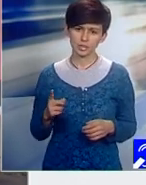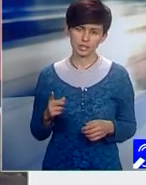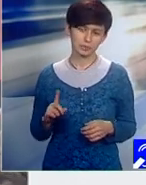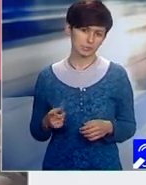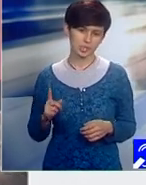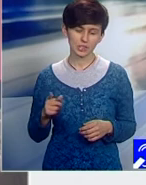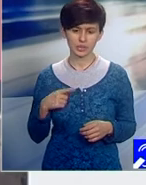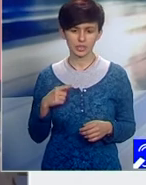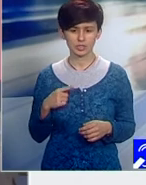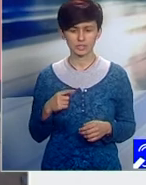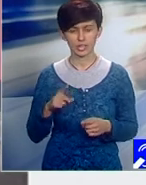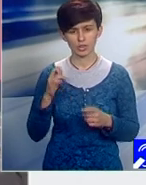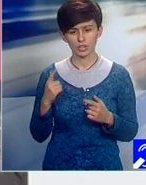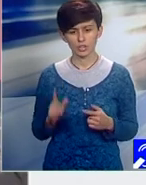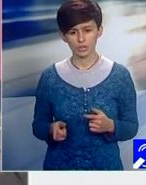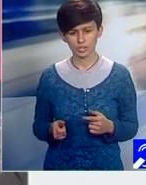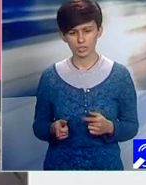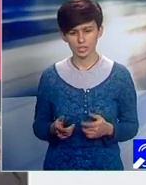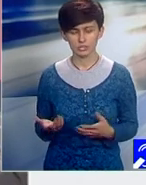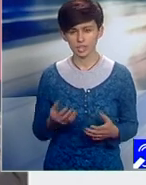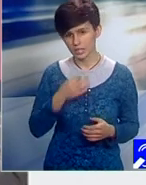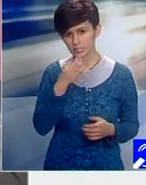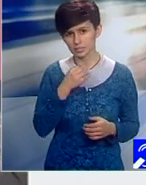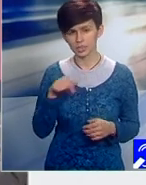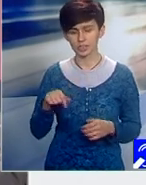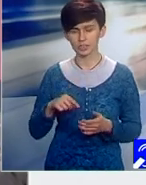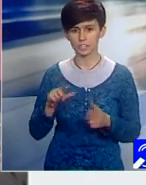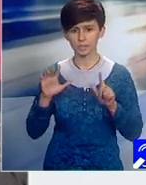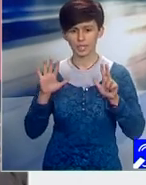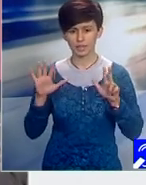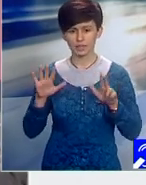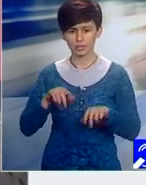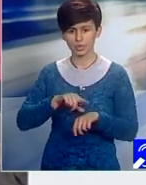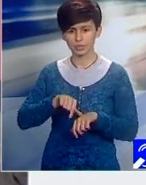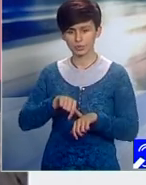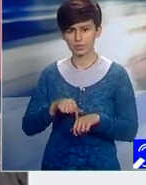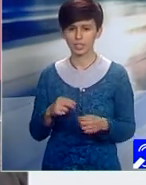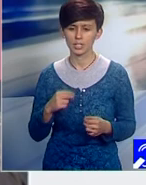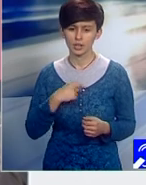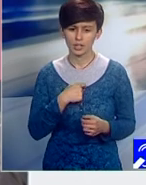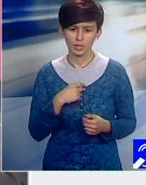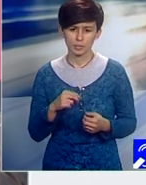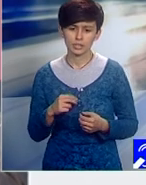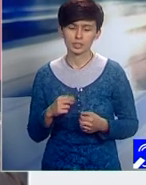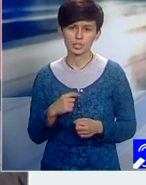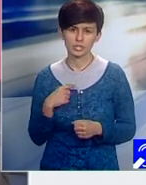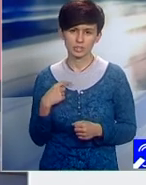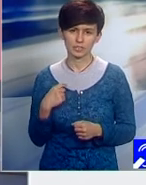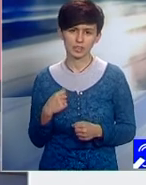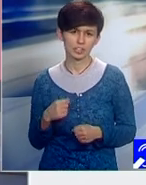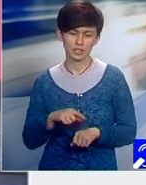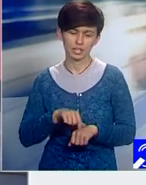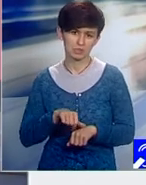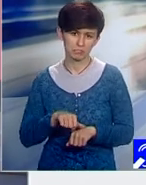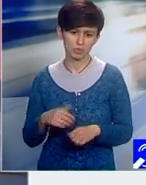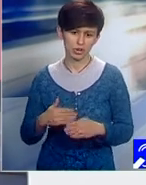mai flexibil la ordonața și se spune că opt ore faci management, dar aceste opt ore pot fi, de exemplu, de la 11 mai târziu, dar dimineața omul să-și opereze cazurile, fiindcă sunt